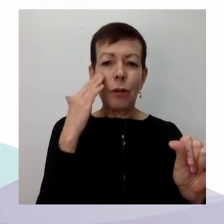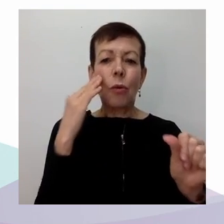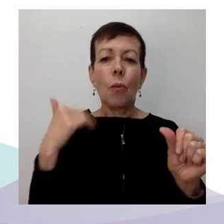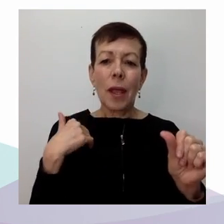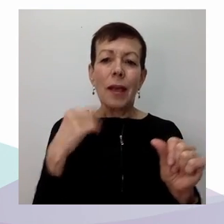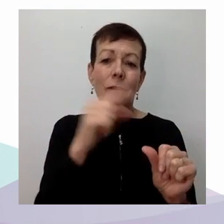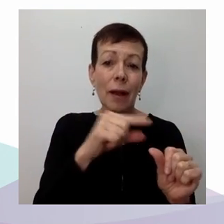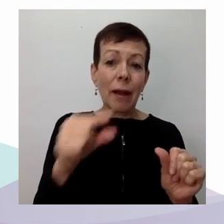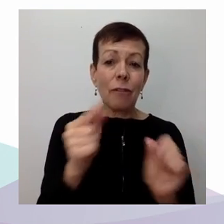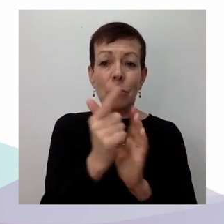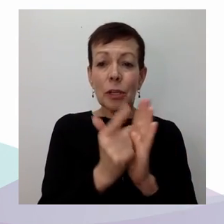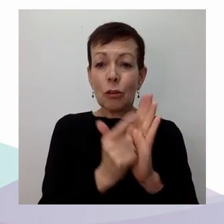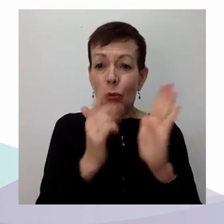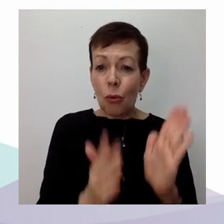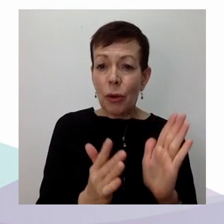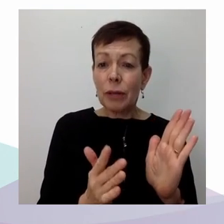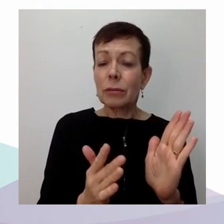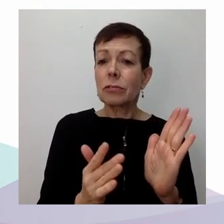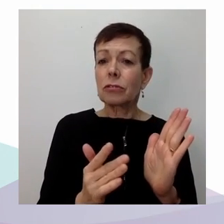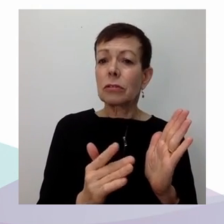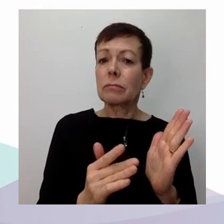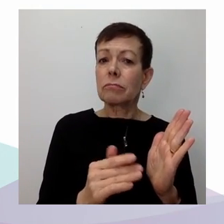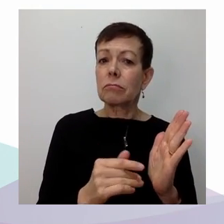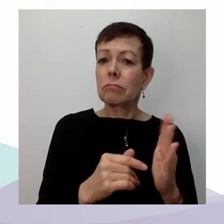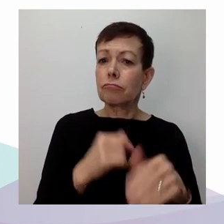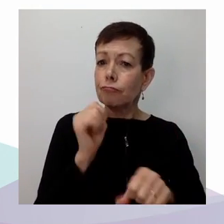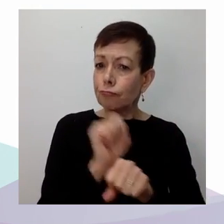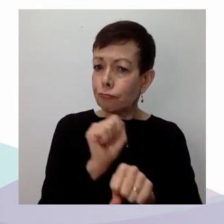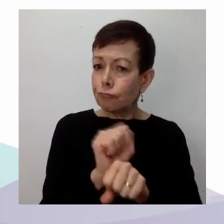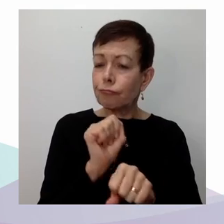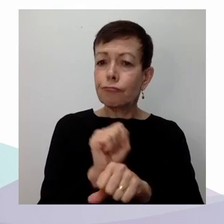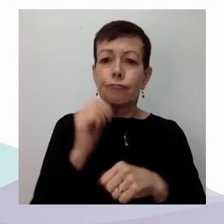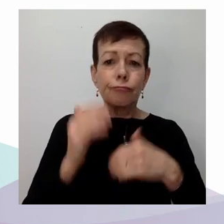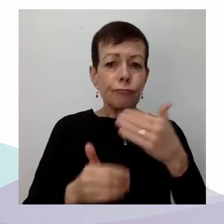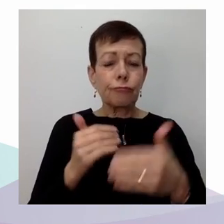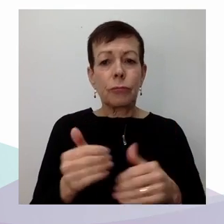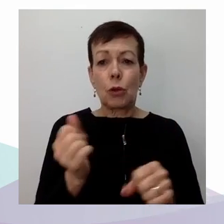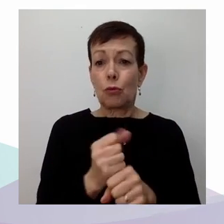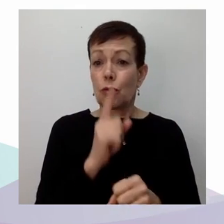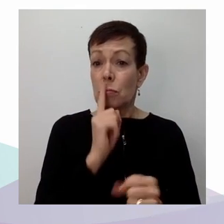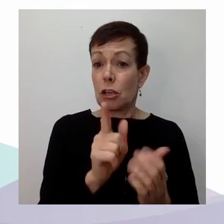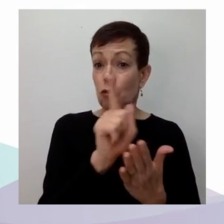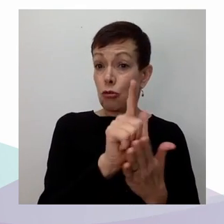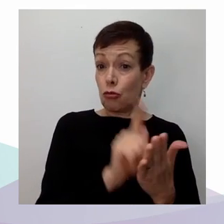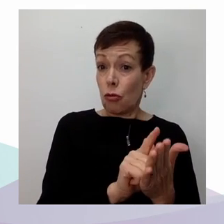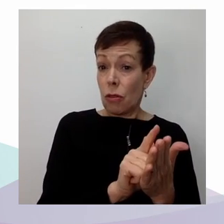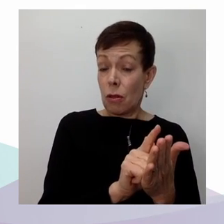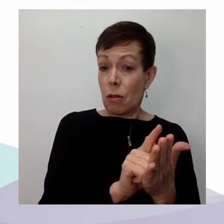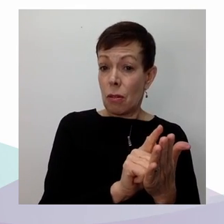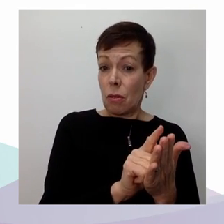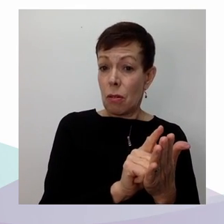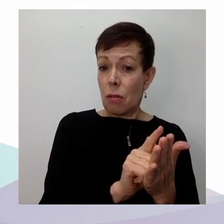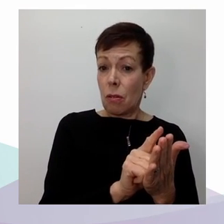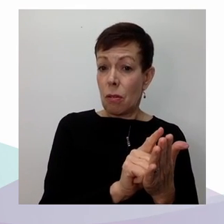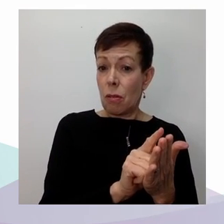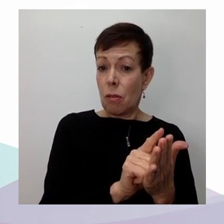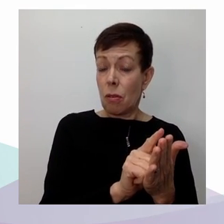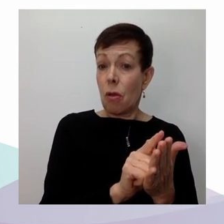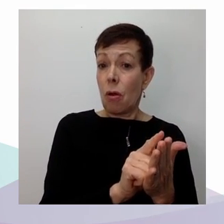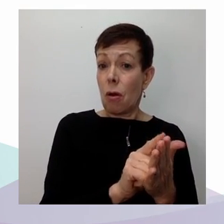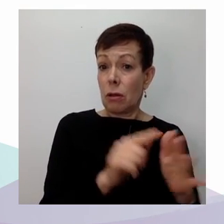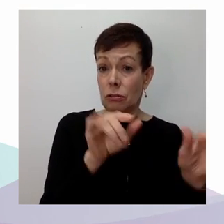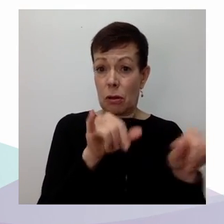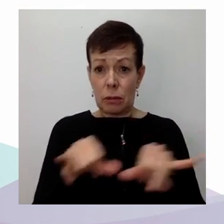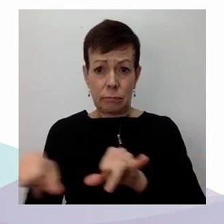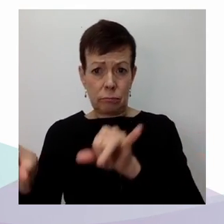lois aux droits, aux droits en vigueur, dont notamment la Charte québécoise. Donc, hormis ce travail-là qui est plutôt fait sous